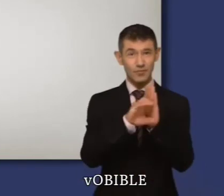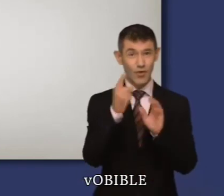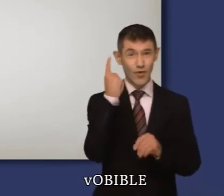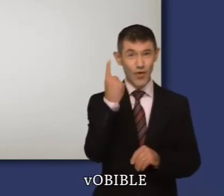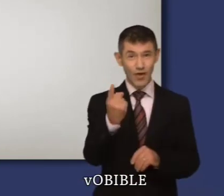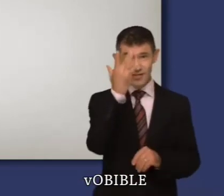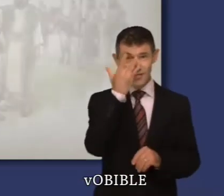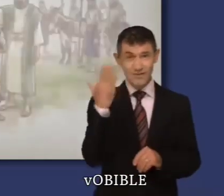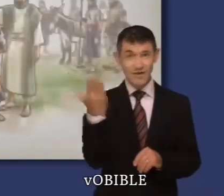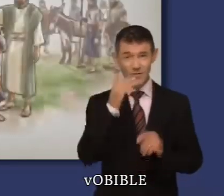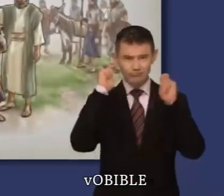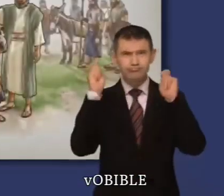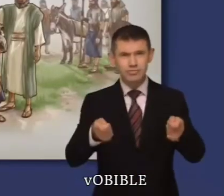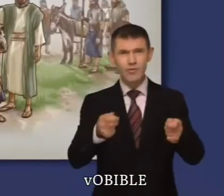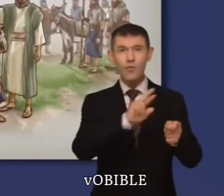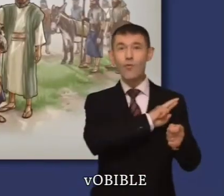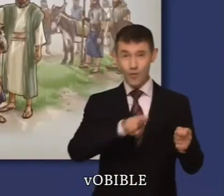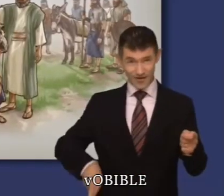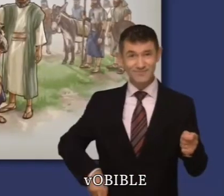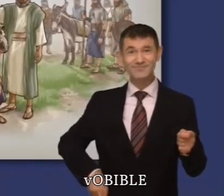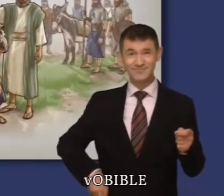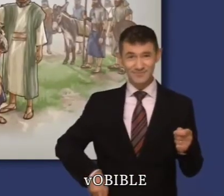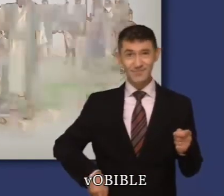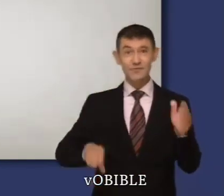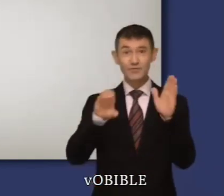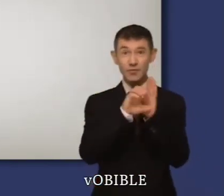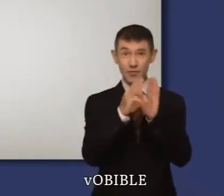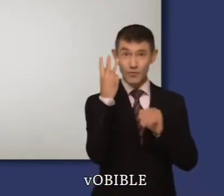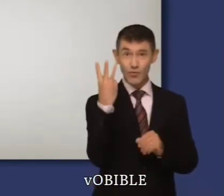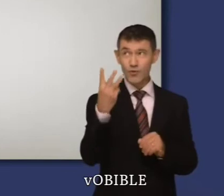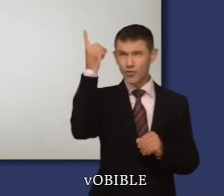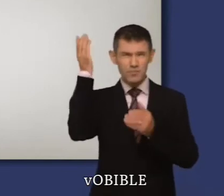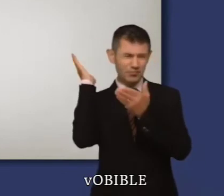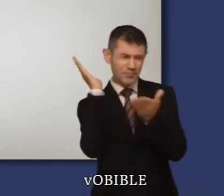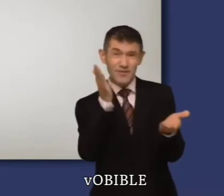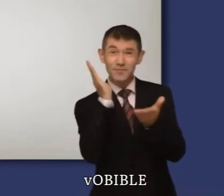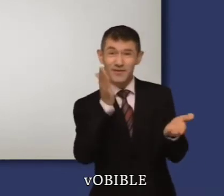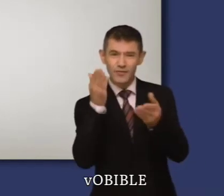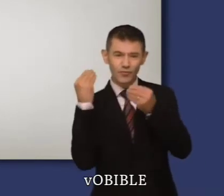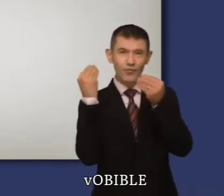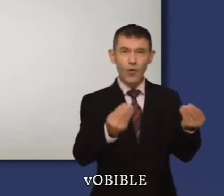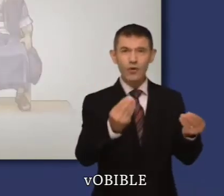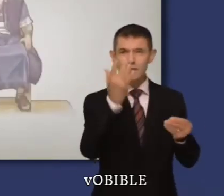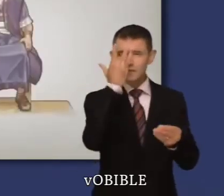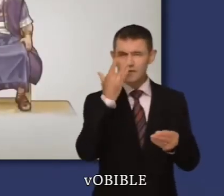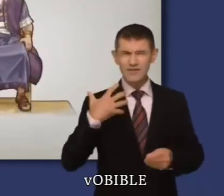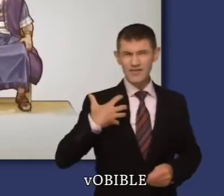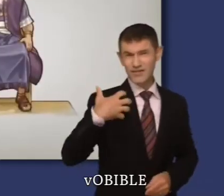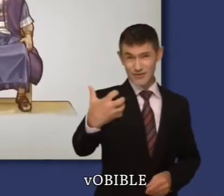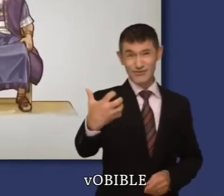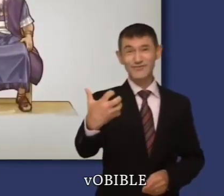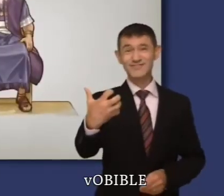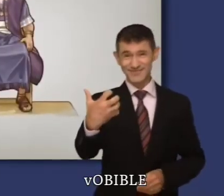Au chapitre 1, Salomon est ouin comme roi. Au chapitre 3, Jéhovah accorde au roi Salomon